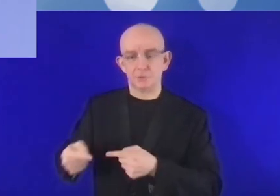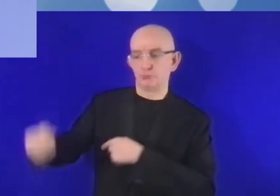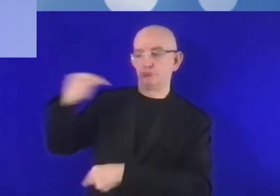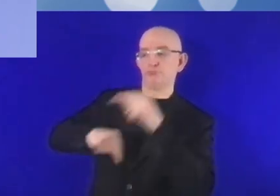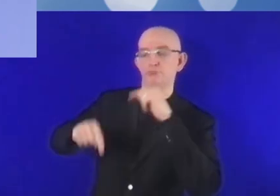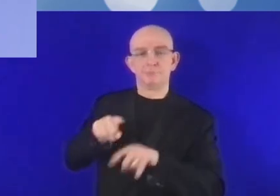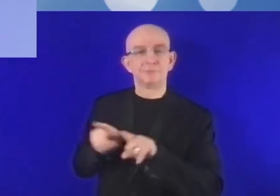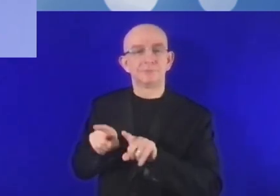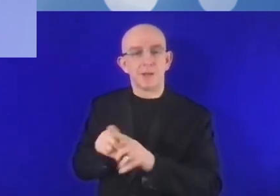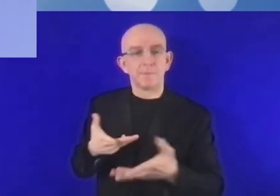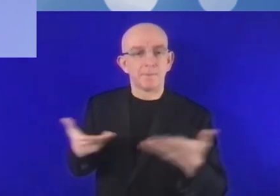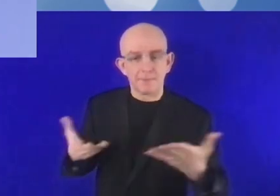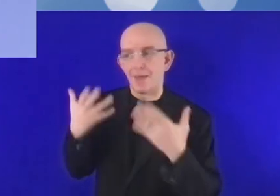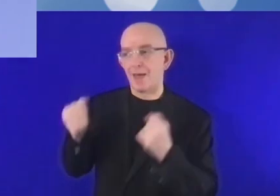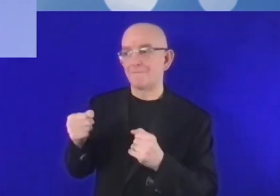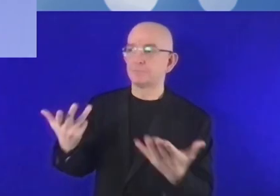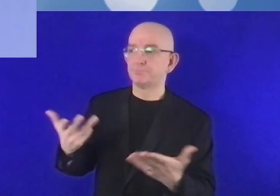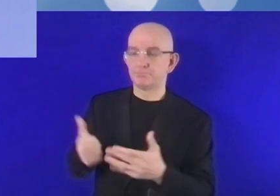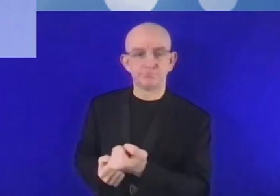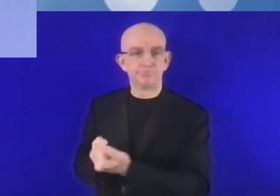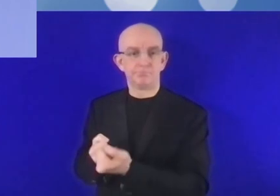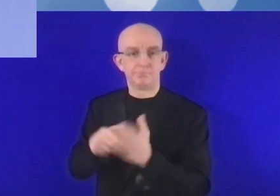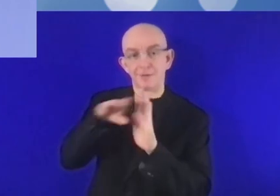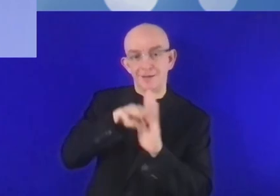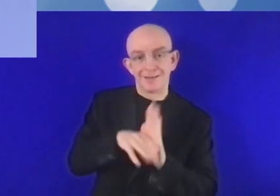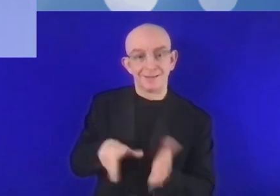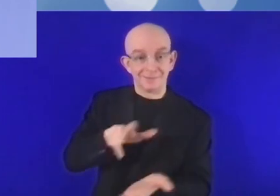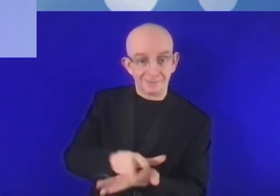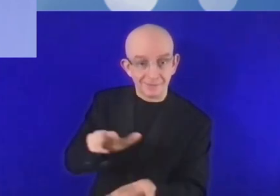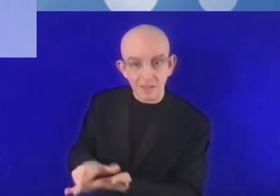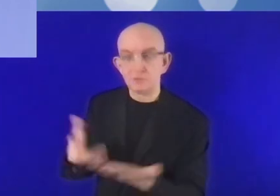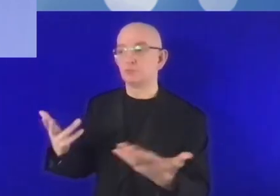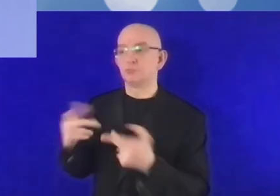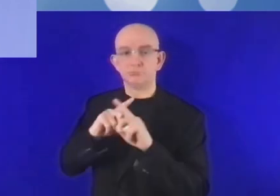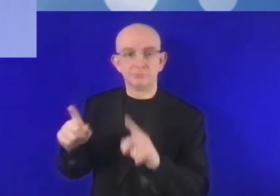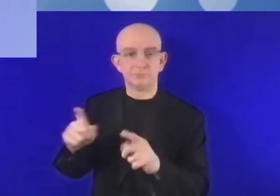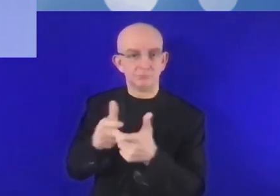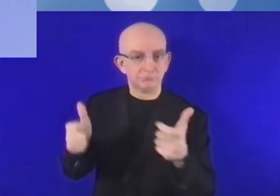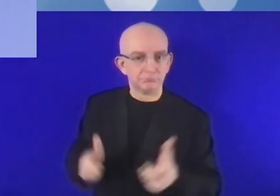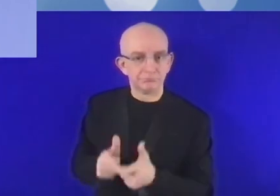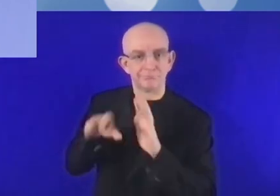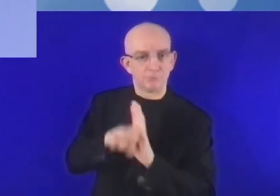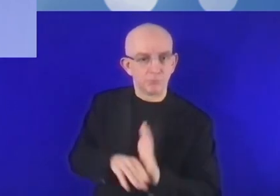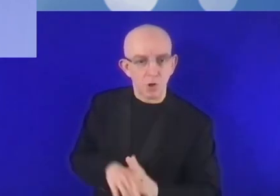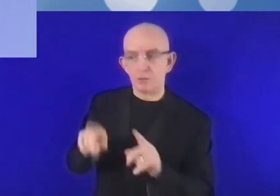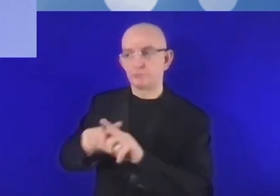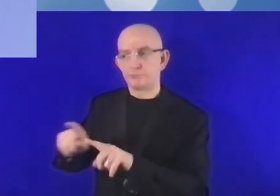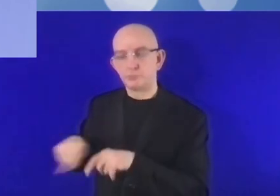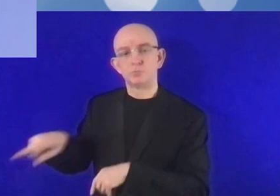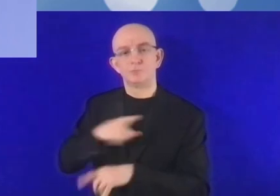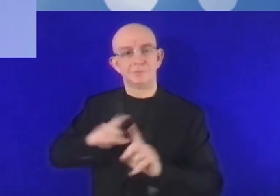créer un cadre législatif satisfaisant. C'est absolument nécessaire.